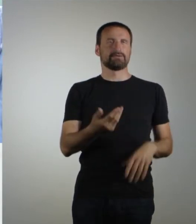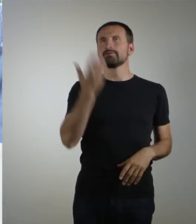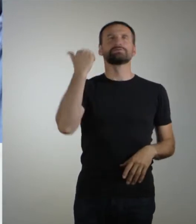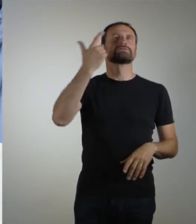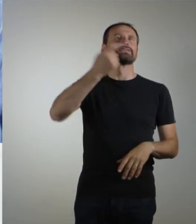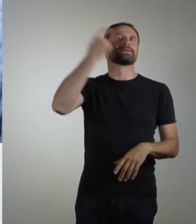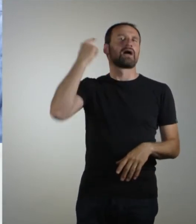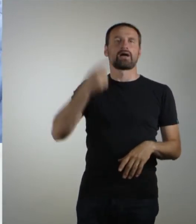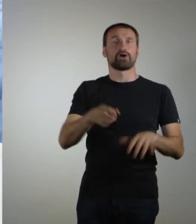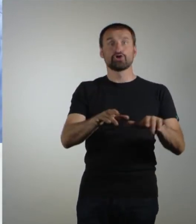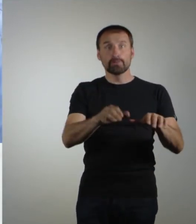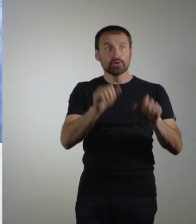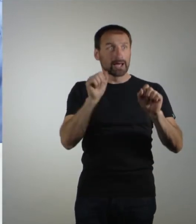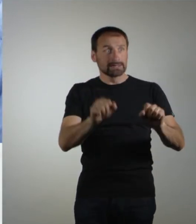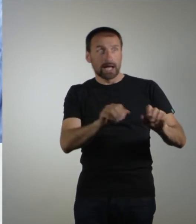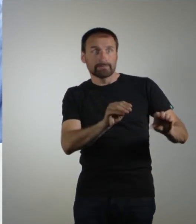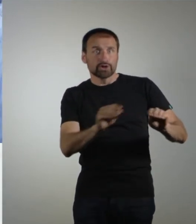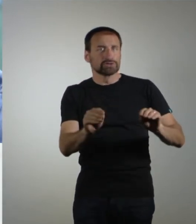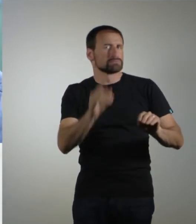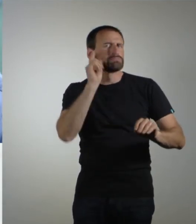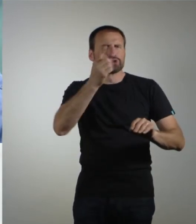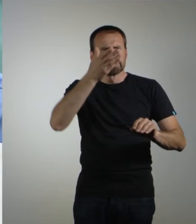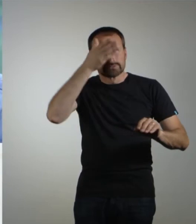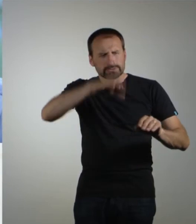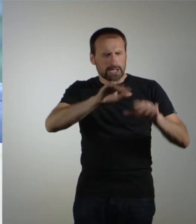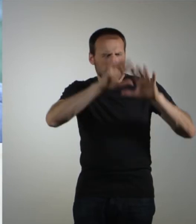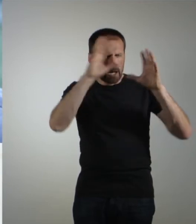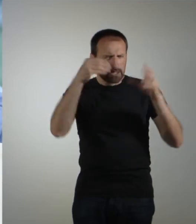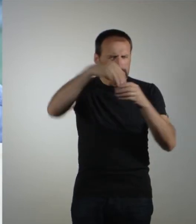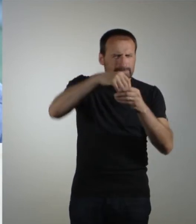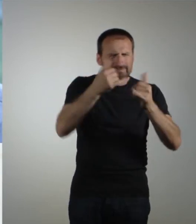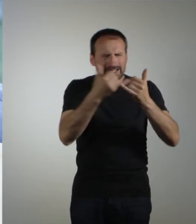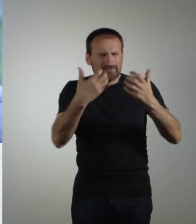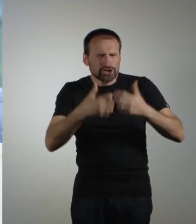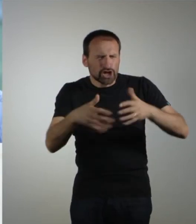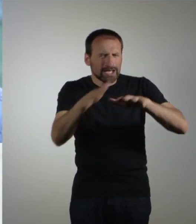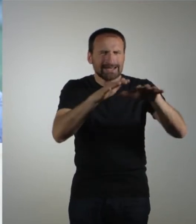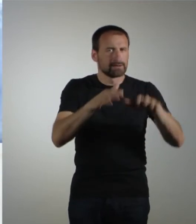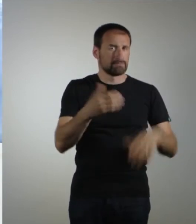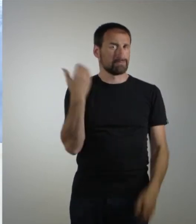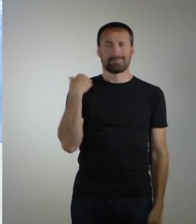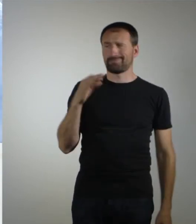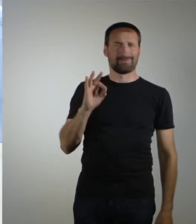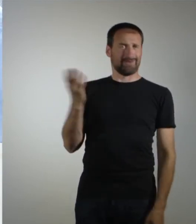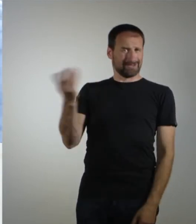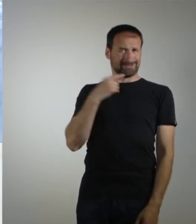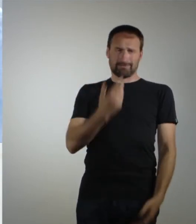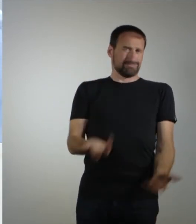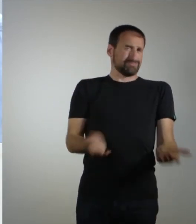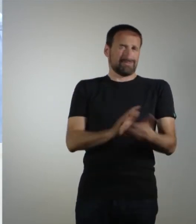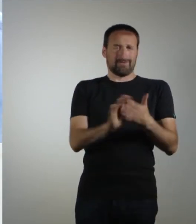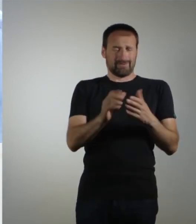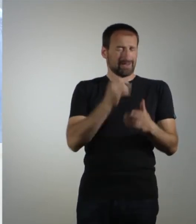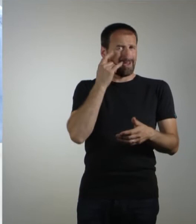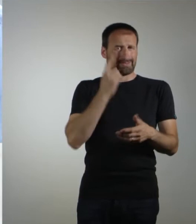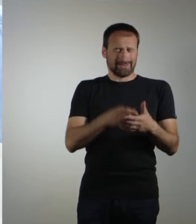komplett verstanden hat, wie das System dahinter funktioniert, hat man heute halt, wie Franky schon gesagt hat, seine App, die man startet und gut ist. Und es gibt halt nichts Schöneres für uns